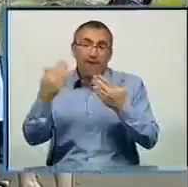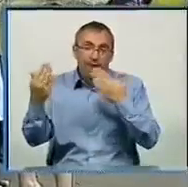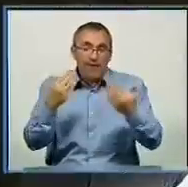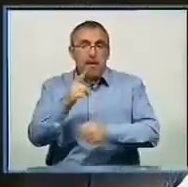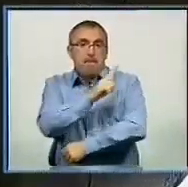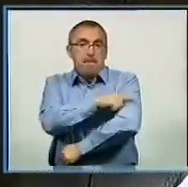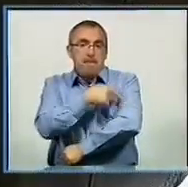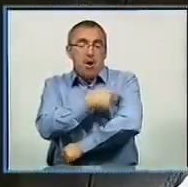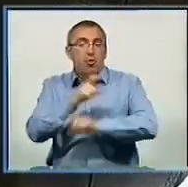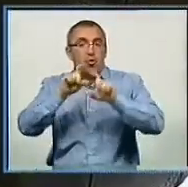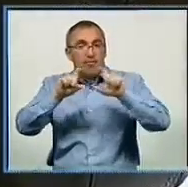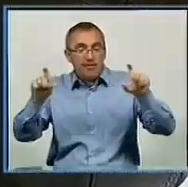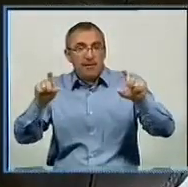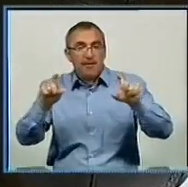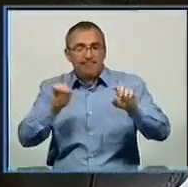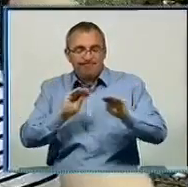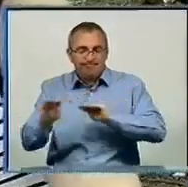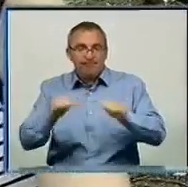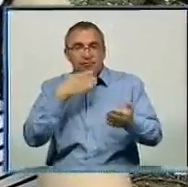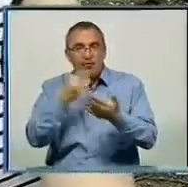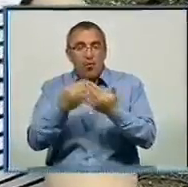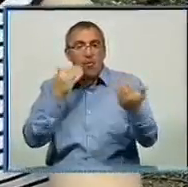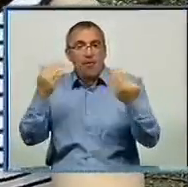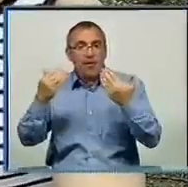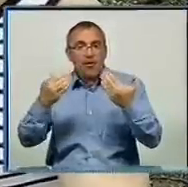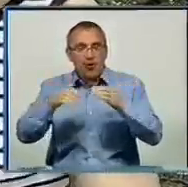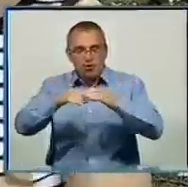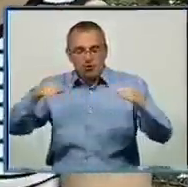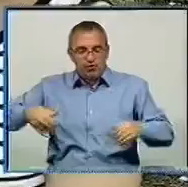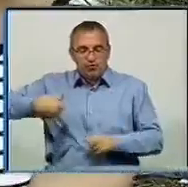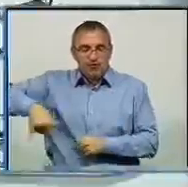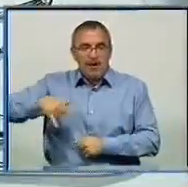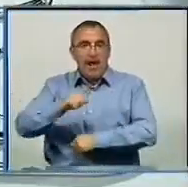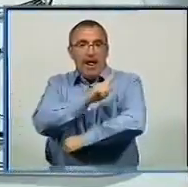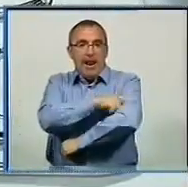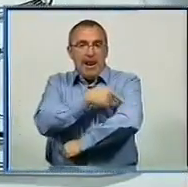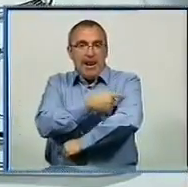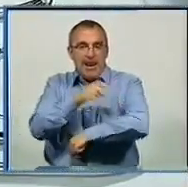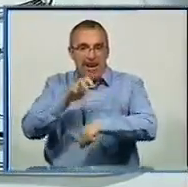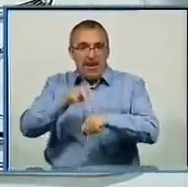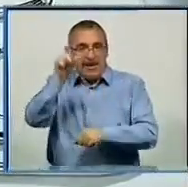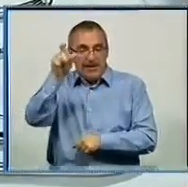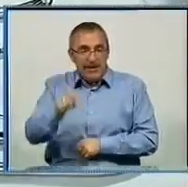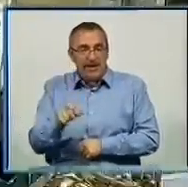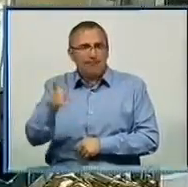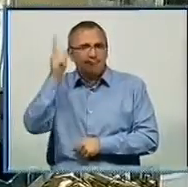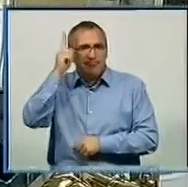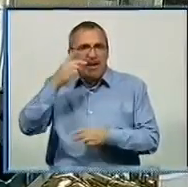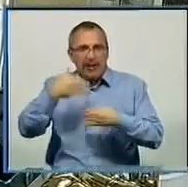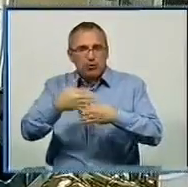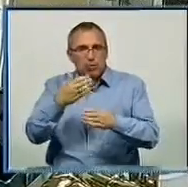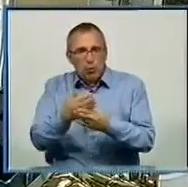медколеджу. Принесли експонати зі свого музею. Чемоданчик такого земського лікаря, перші інструменти. Дуже старовинні